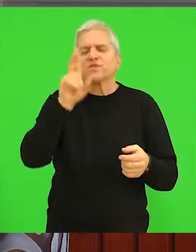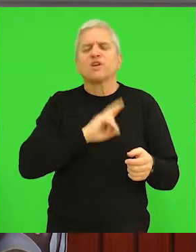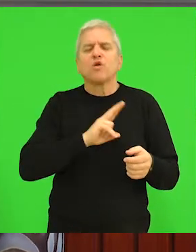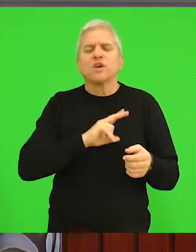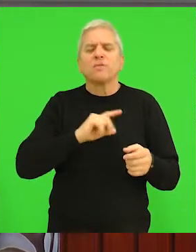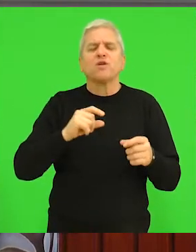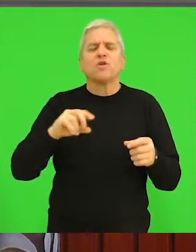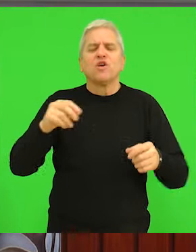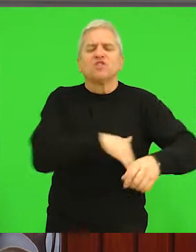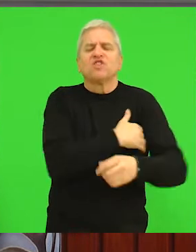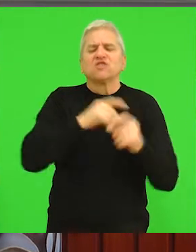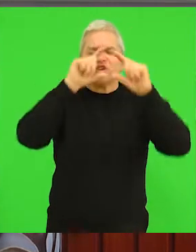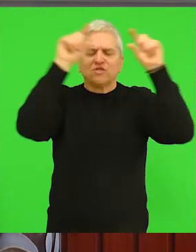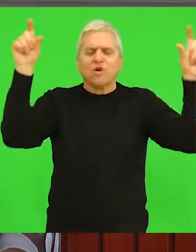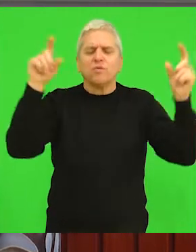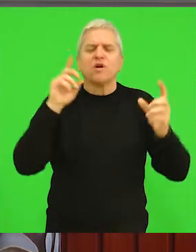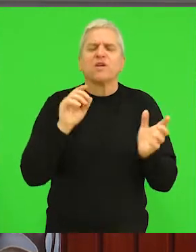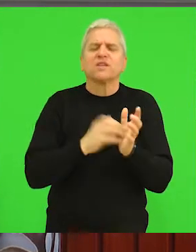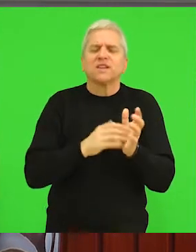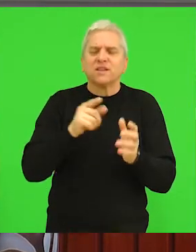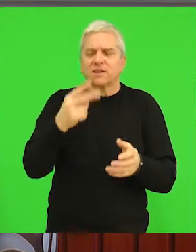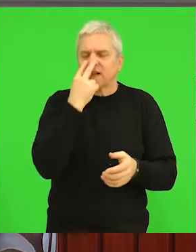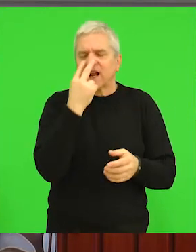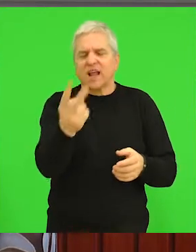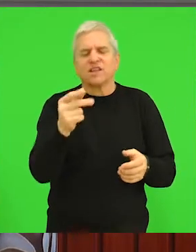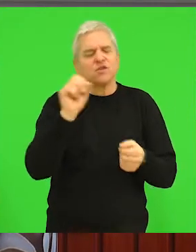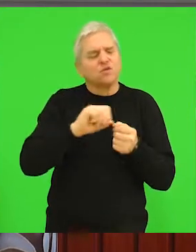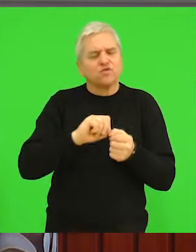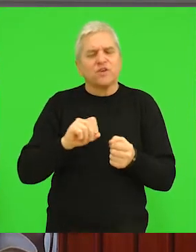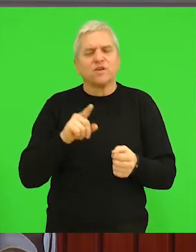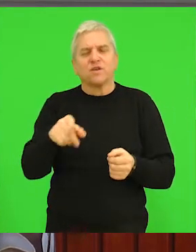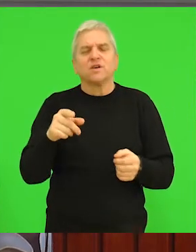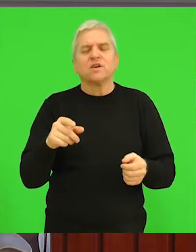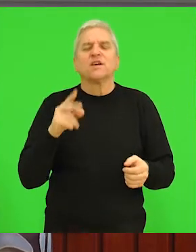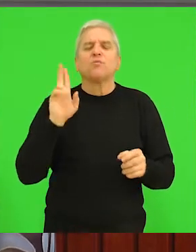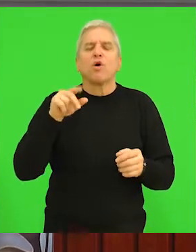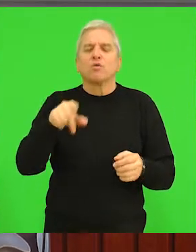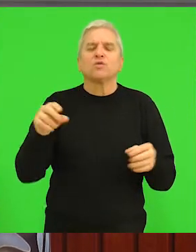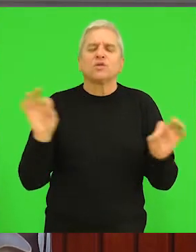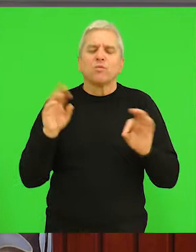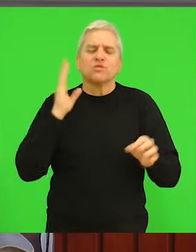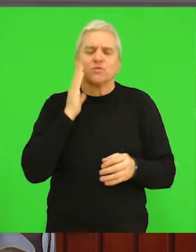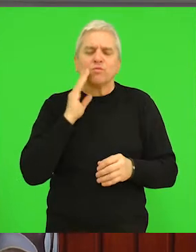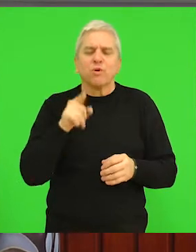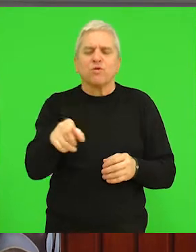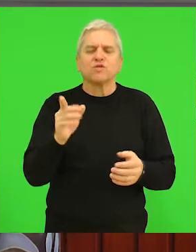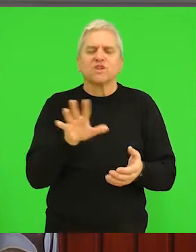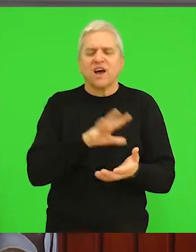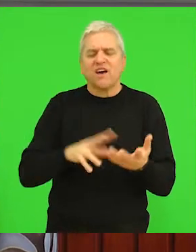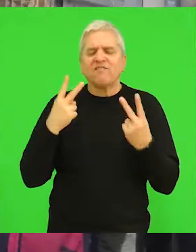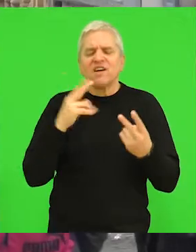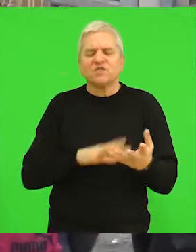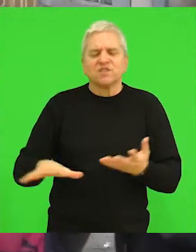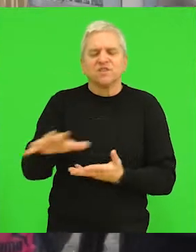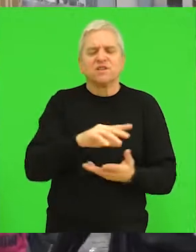koje posjeduju učenički dom da je neophodno da će njih gledati da sačuvaju jer na taj način mogu da postale u škole regionalnog